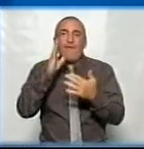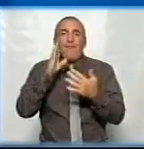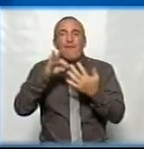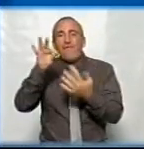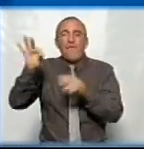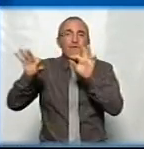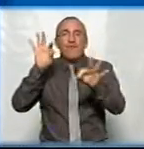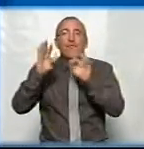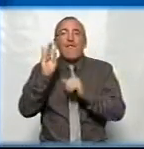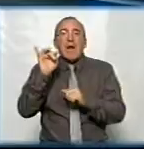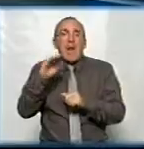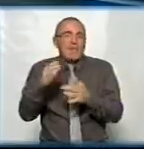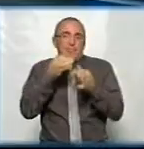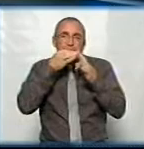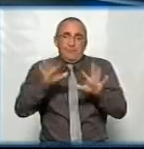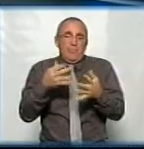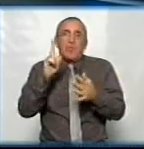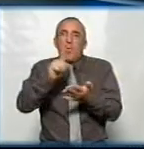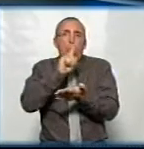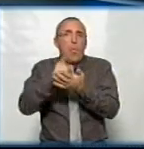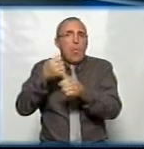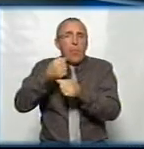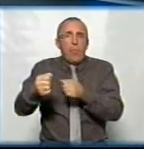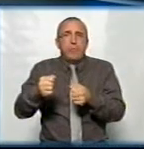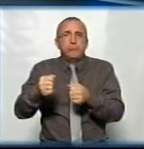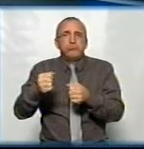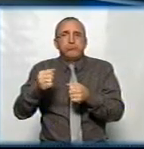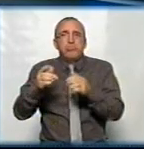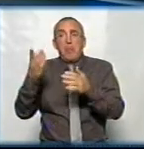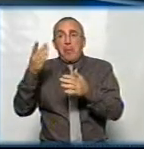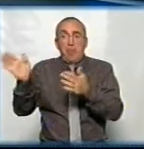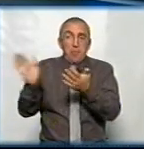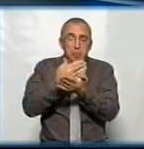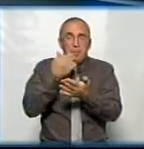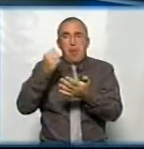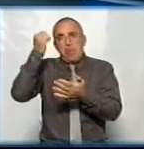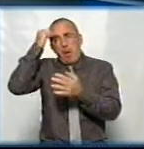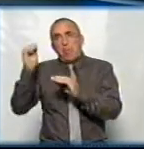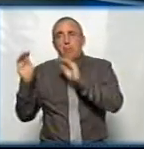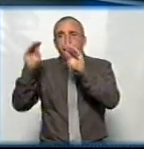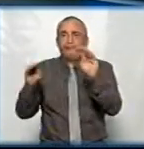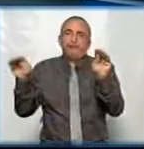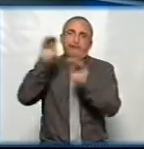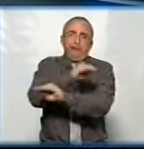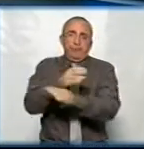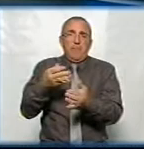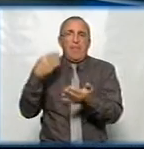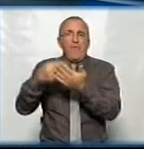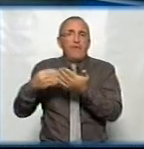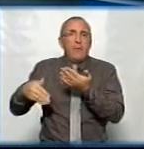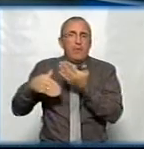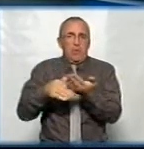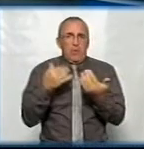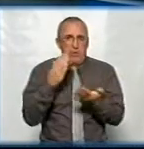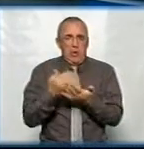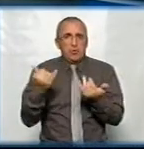быть совершенно разные. Ніхто не обов'язывает возместить замену одного пам'ятника другим. Фінансування, наприклад, це є